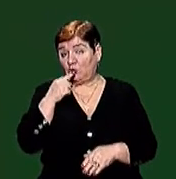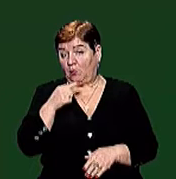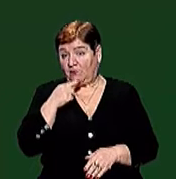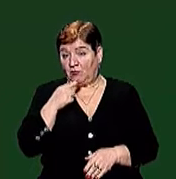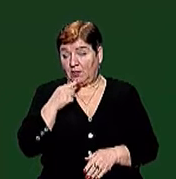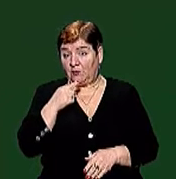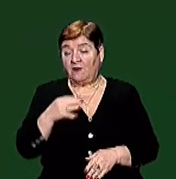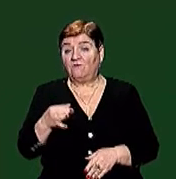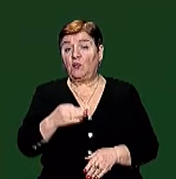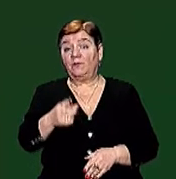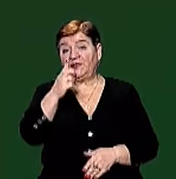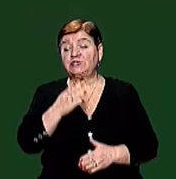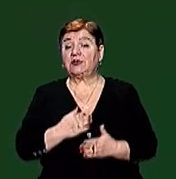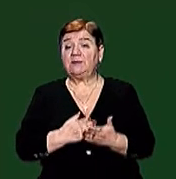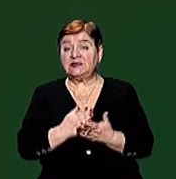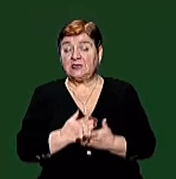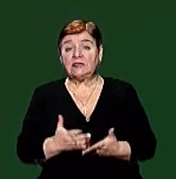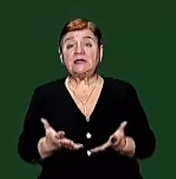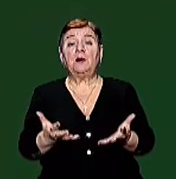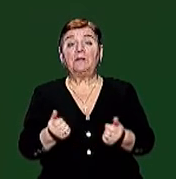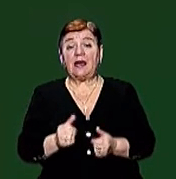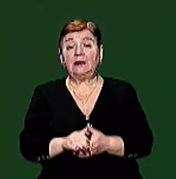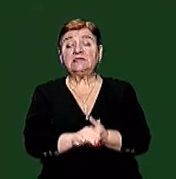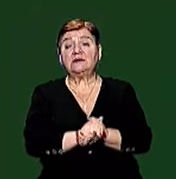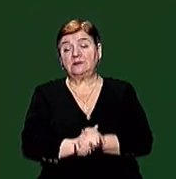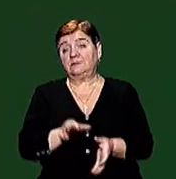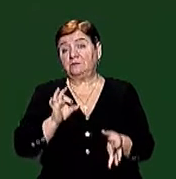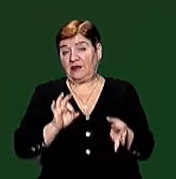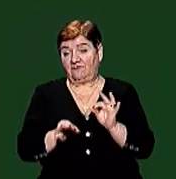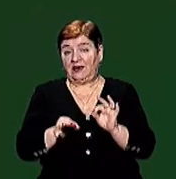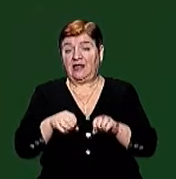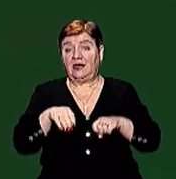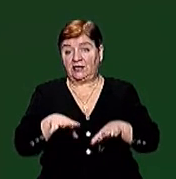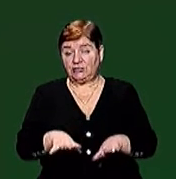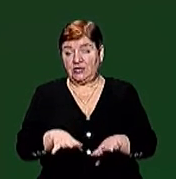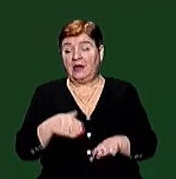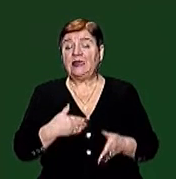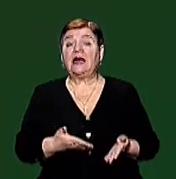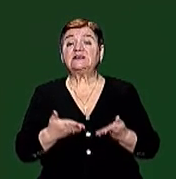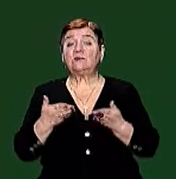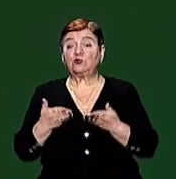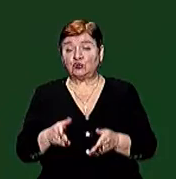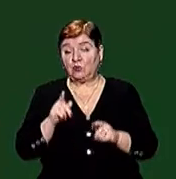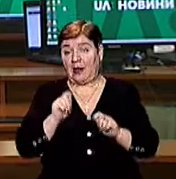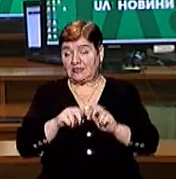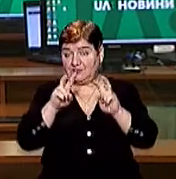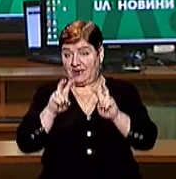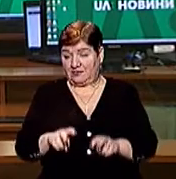В облдержадміністрації приймемо спільне якесь правильне рішення Я запрошую експертів відповідних